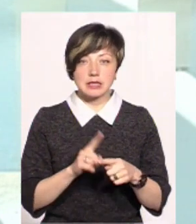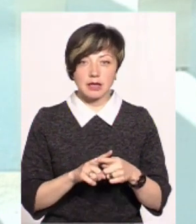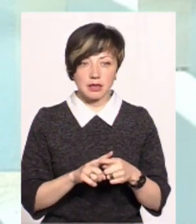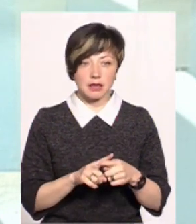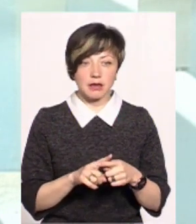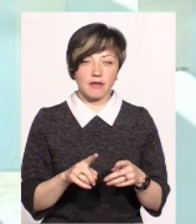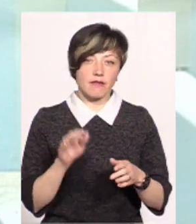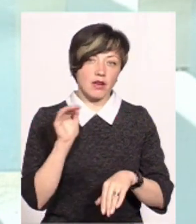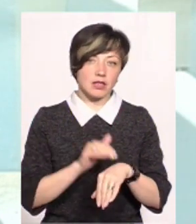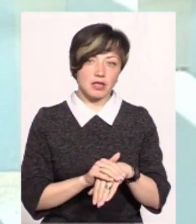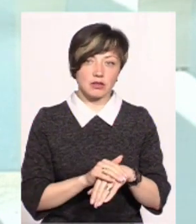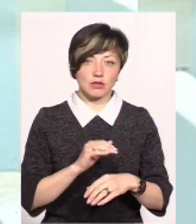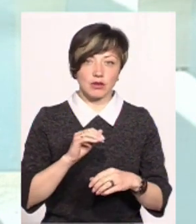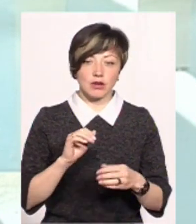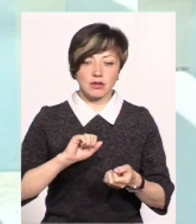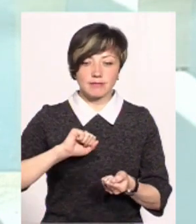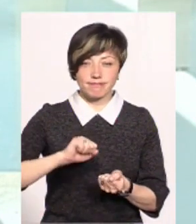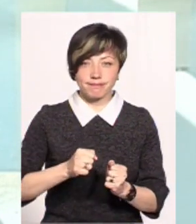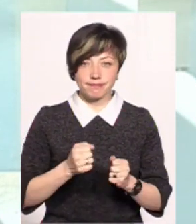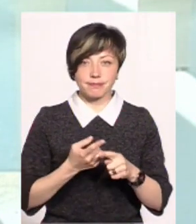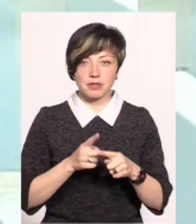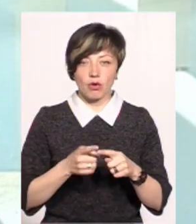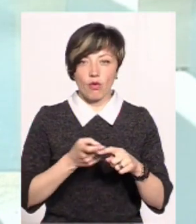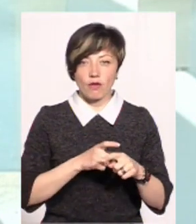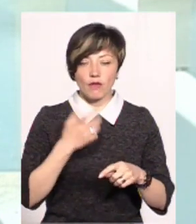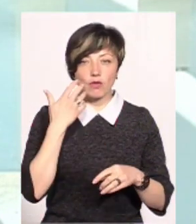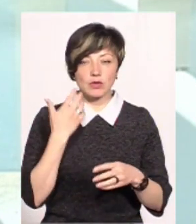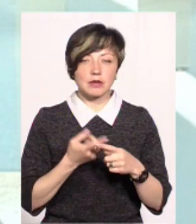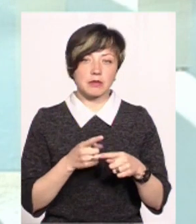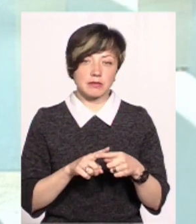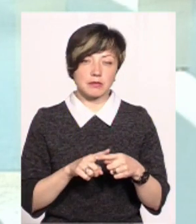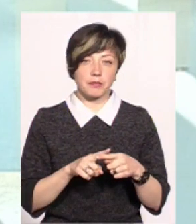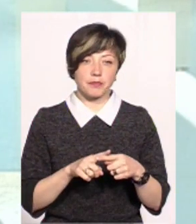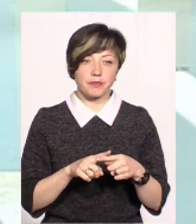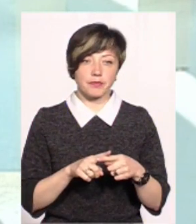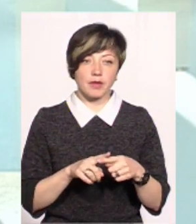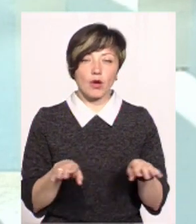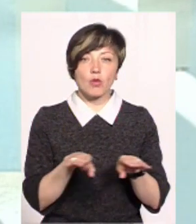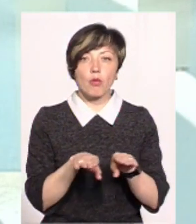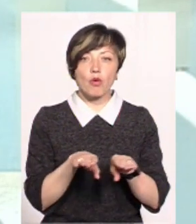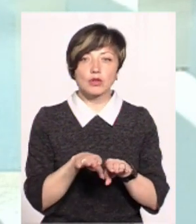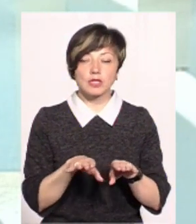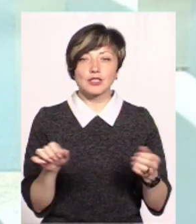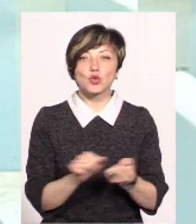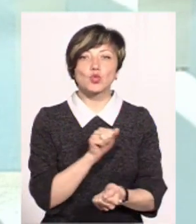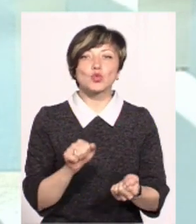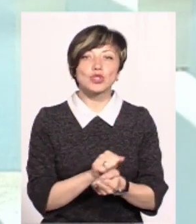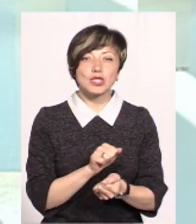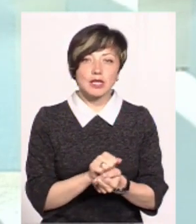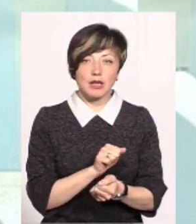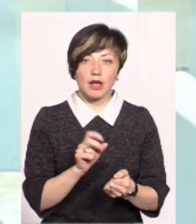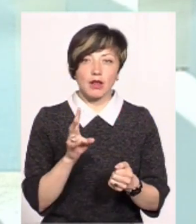сублімація, фактично, овочів і фруктів. Це є, щоб простими словами сказати, це є схоже до процесу сушіння, але